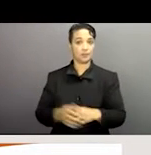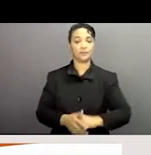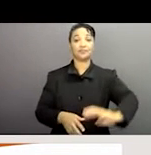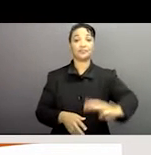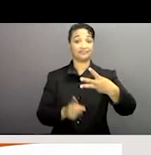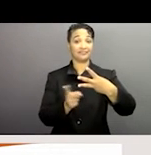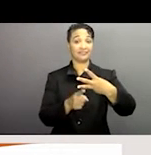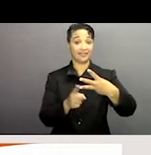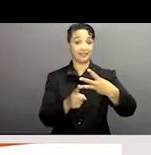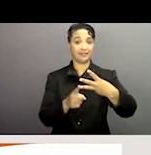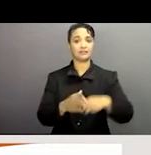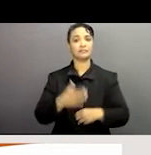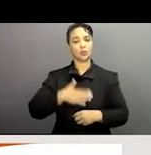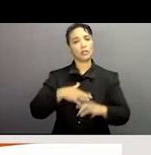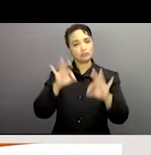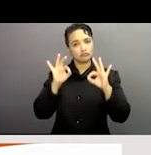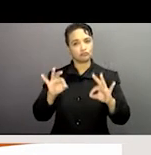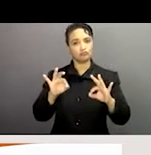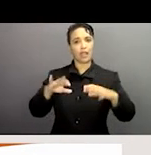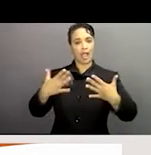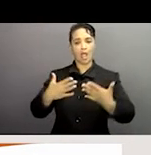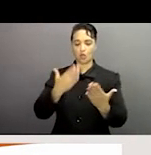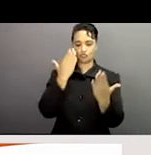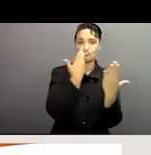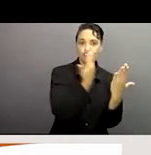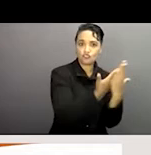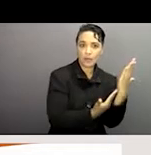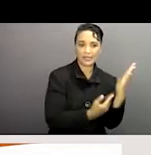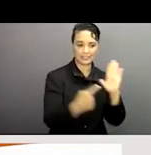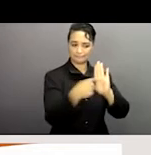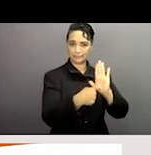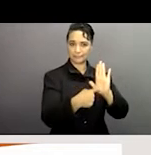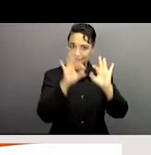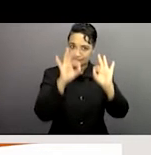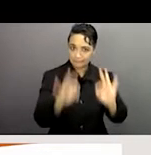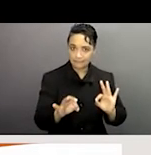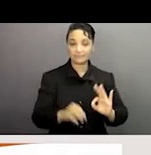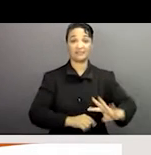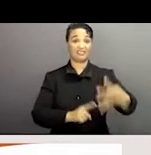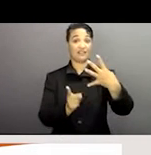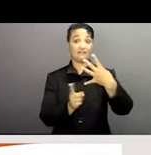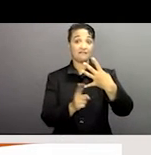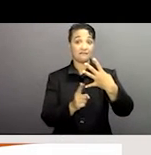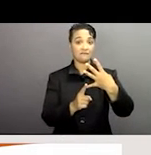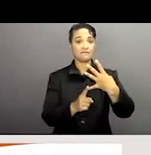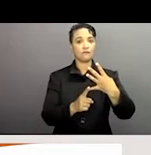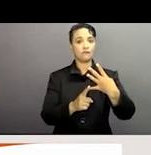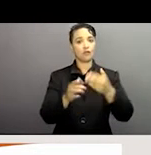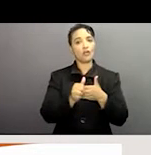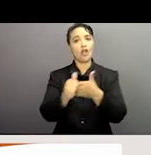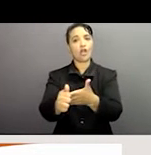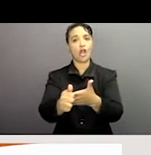'efficacité de ceci, pour proposer des recommandations qui sont vraiment concrètes dans ce cadre. Et au bout du compte, pouvoir